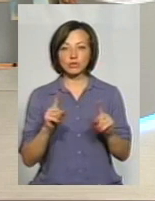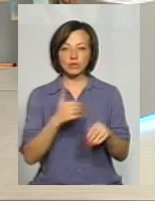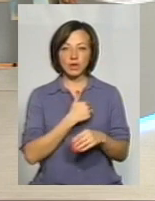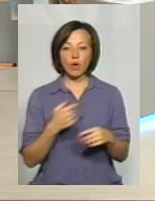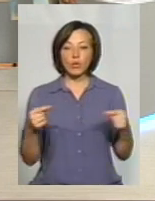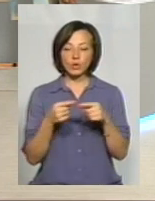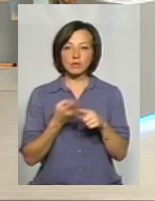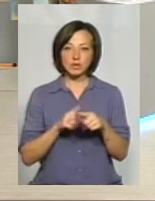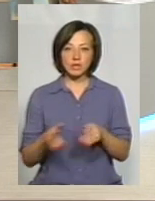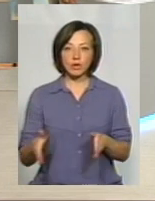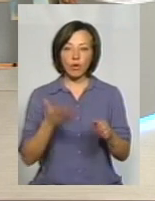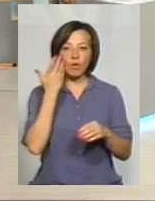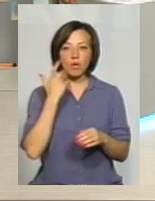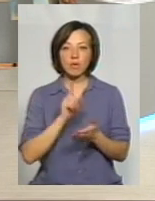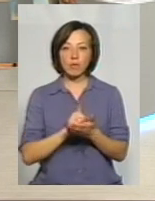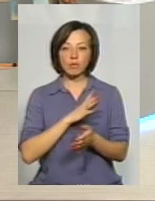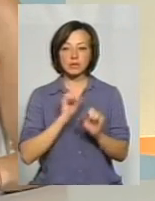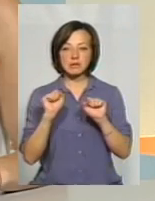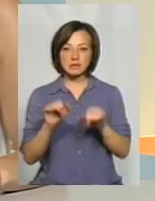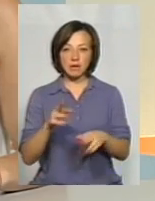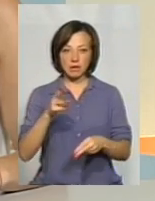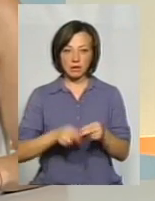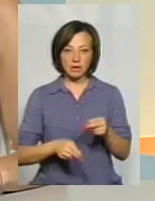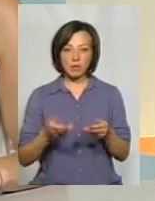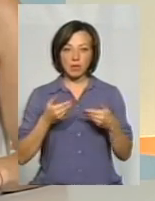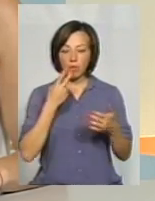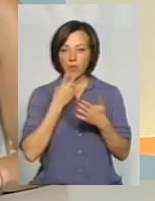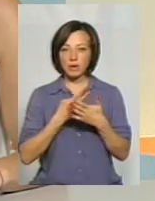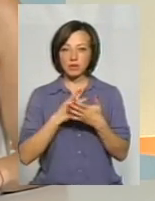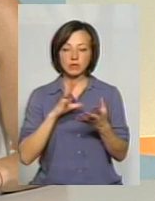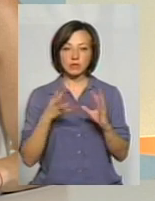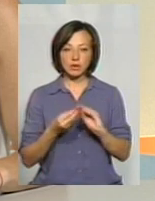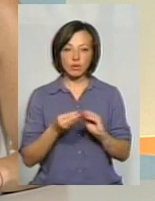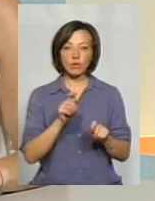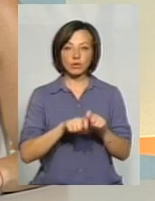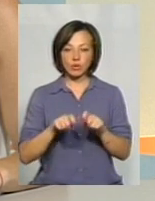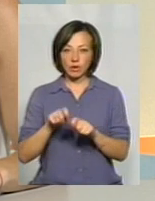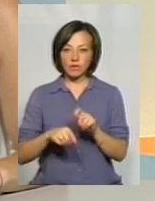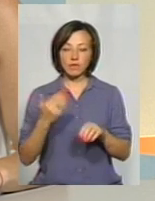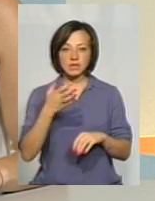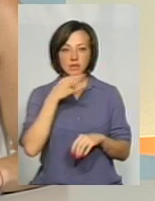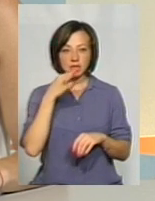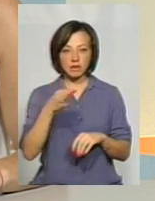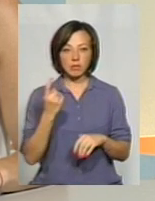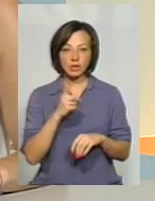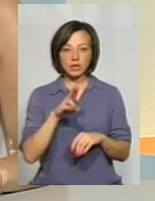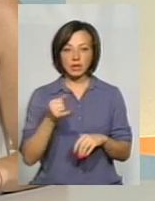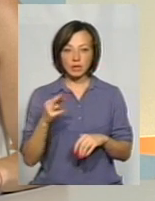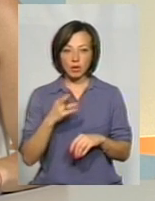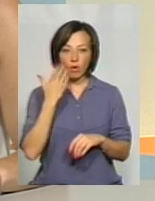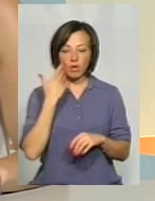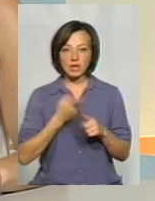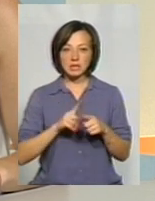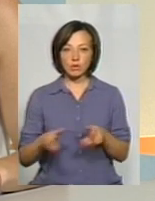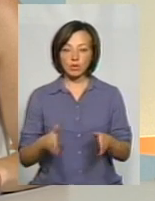Уточнює саме по цій дорозі, коли вона має бути здана, щоб ми могли побачити, зрозуміло, що буде контроль, як ви сказали до 1 липня, але от коли